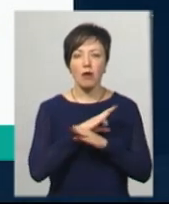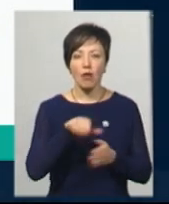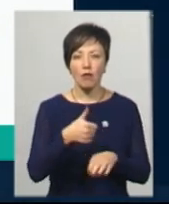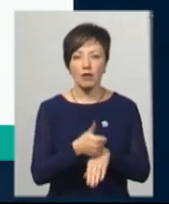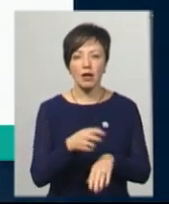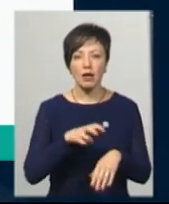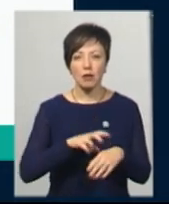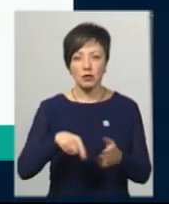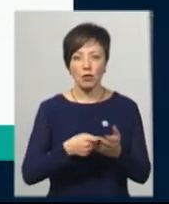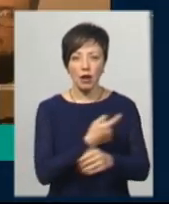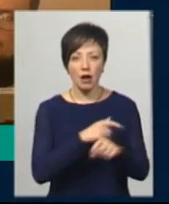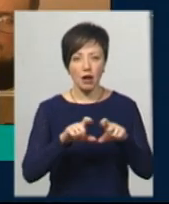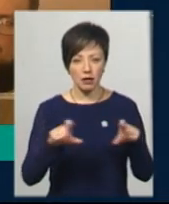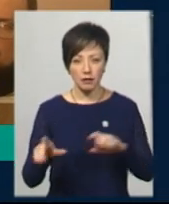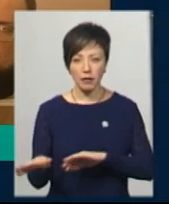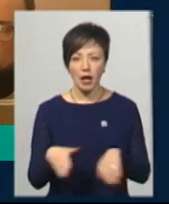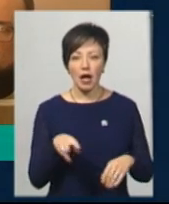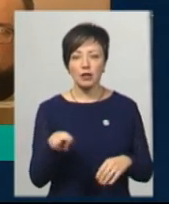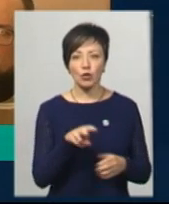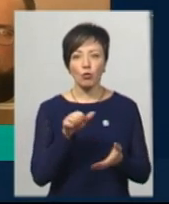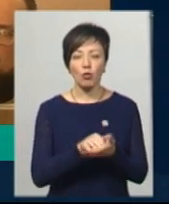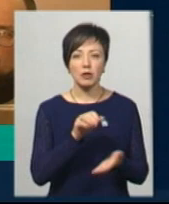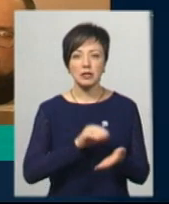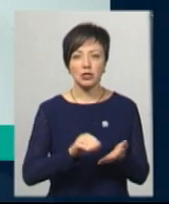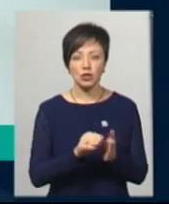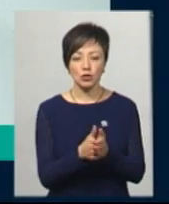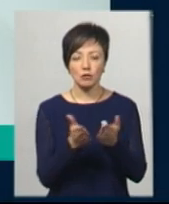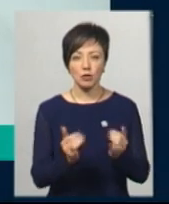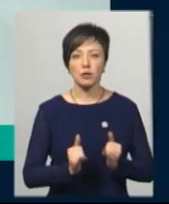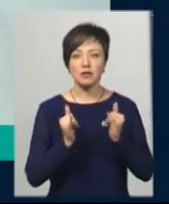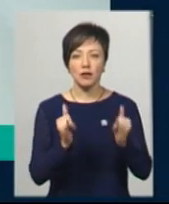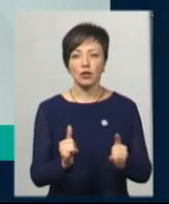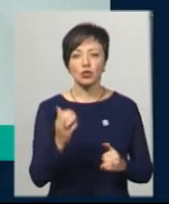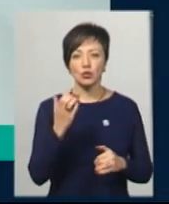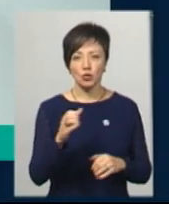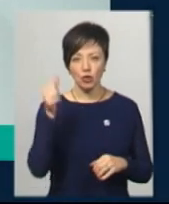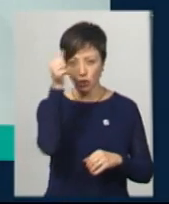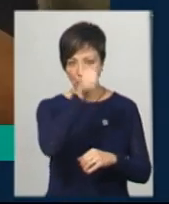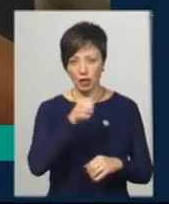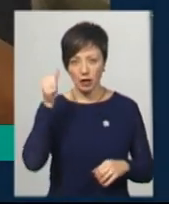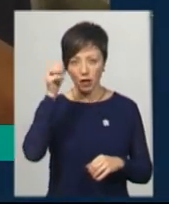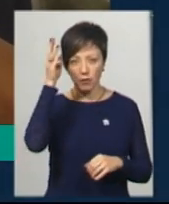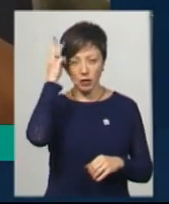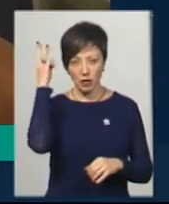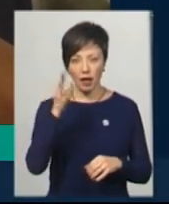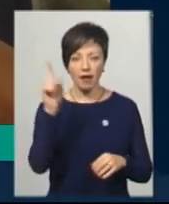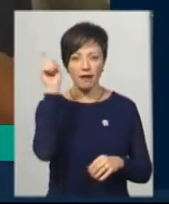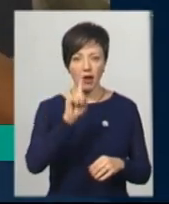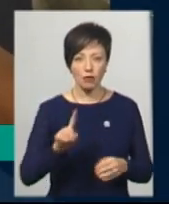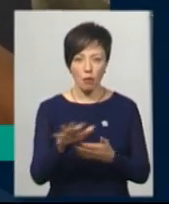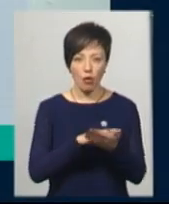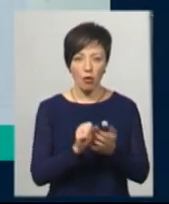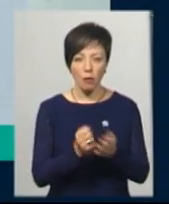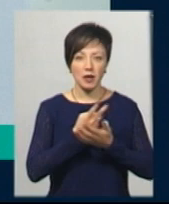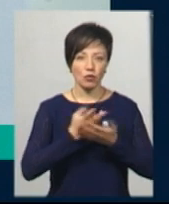міської лікарні Володимир Розгонюк. Літературно-публіцистичну збірку, присвячену соті річниці про скурівського єврейського погрому, презентували сьогодні